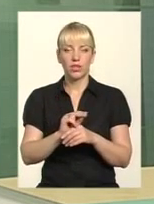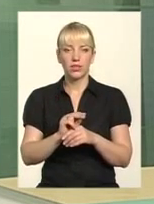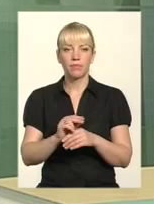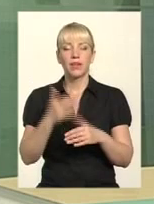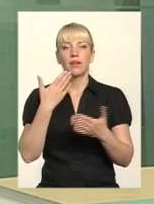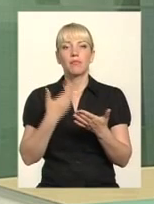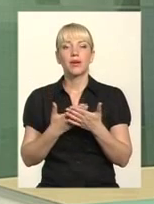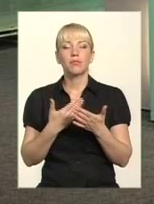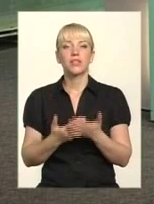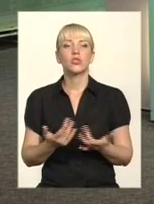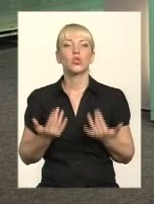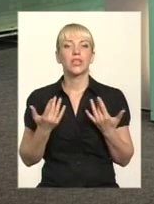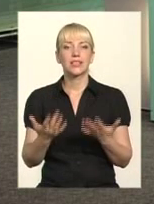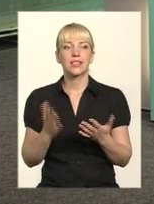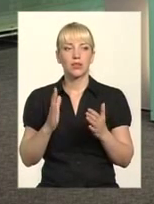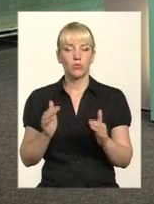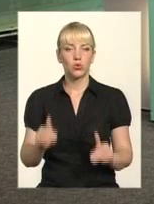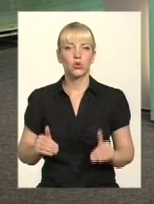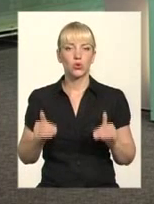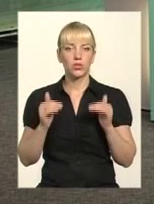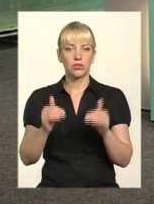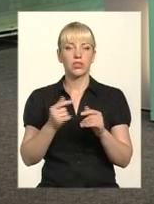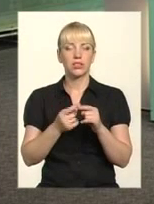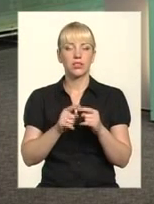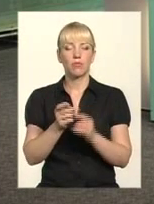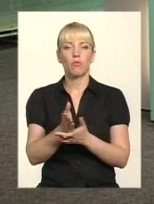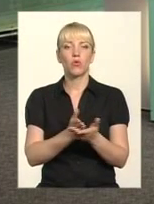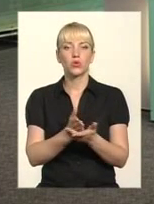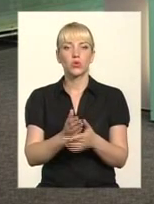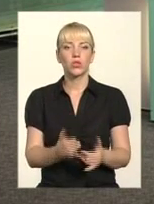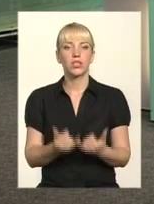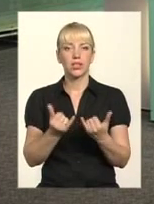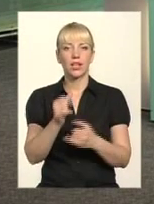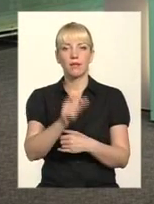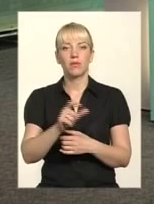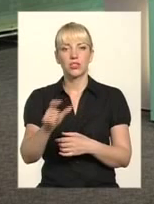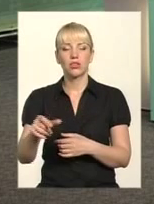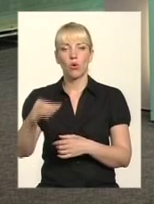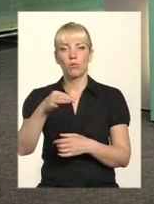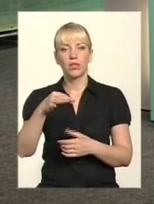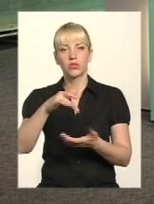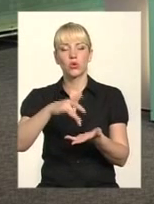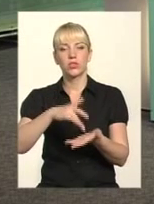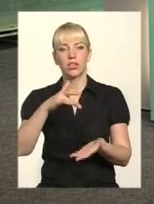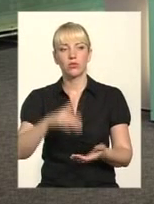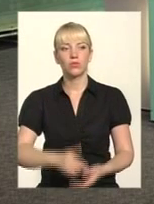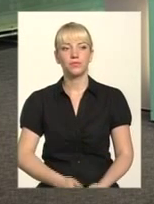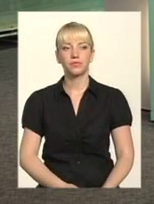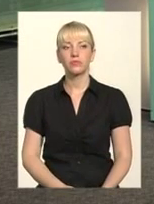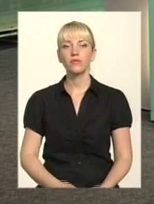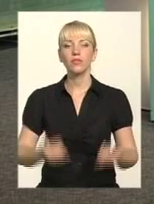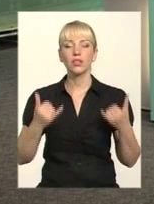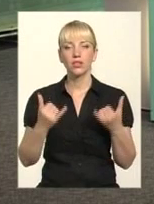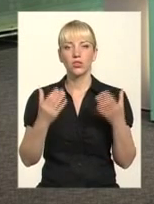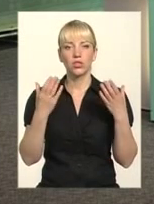Приблизно, наскільки зростуть ці послуги для мешканців обласного центру? На